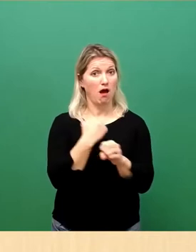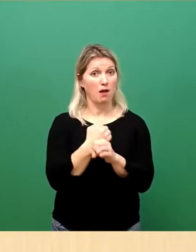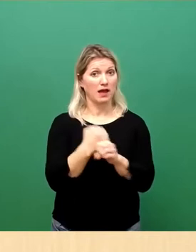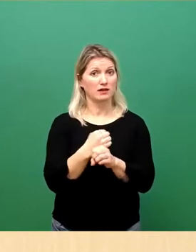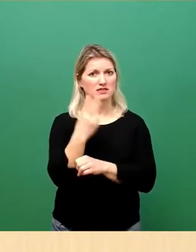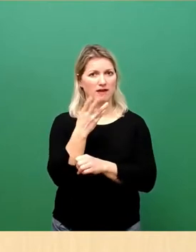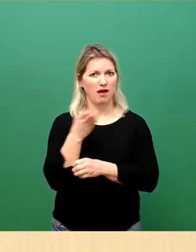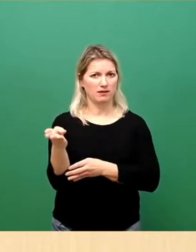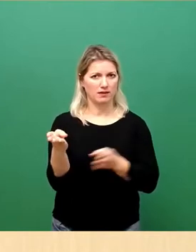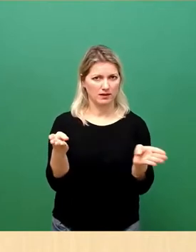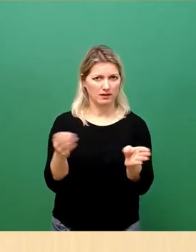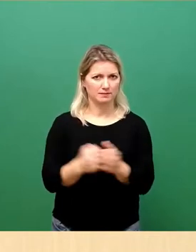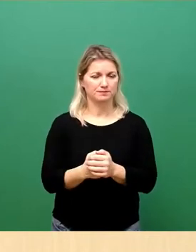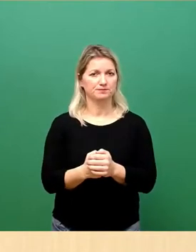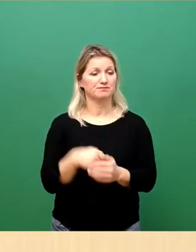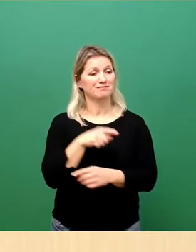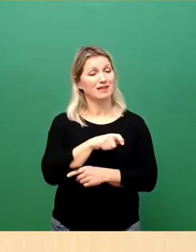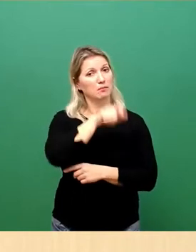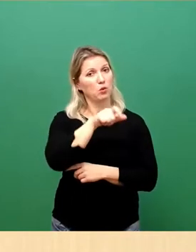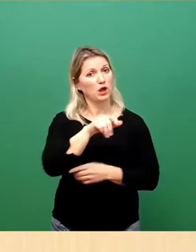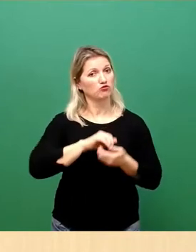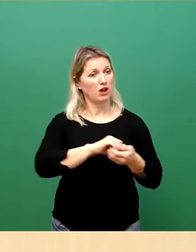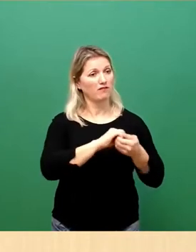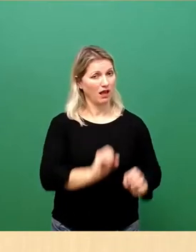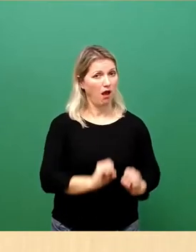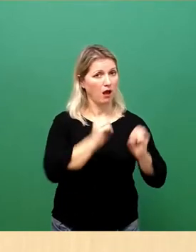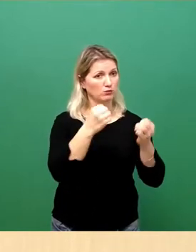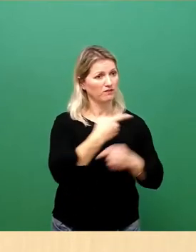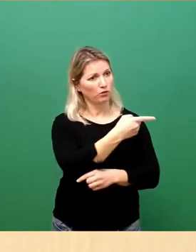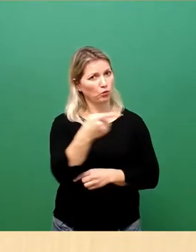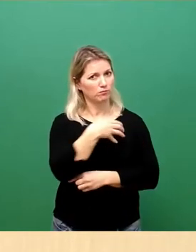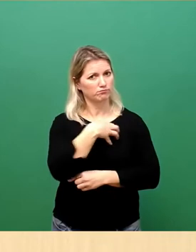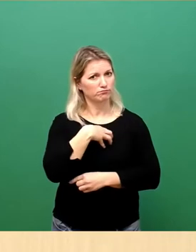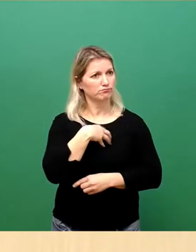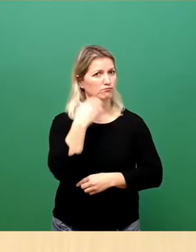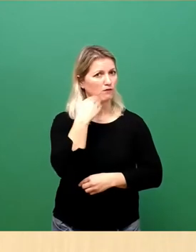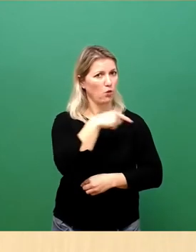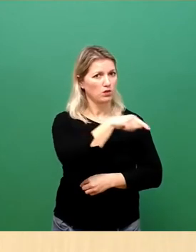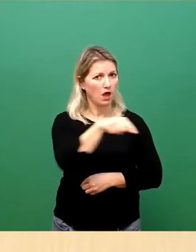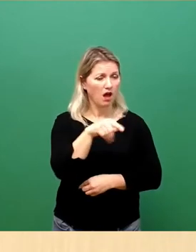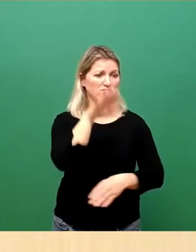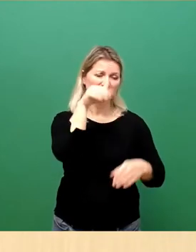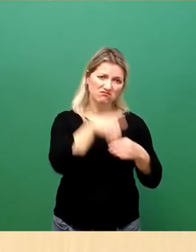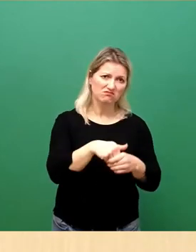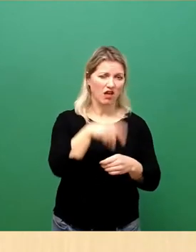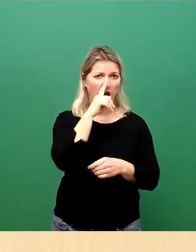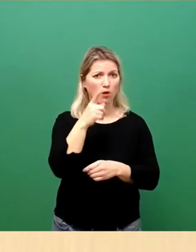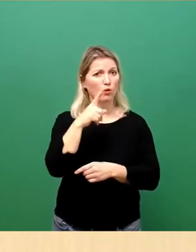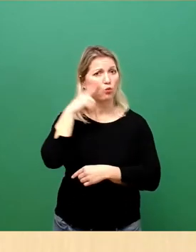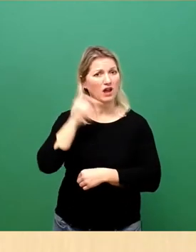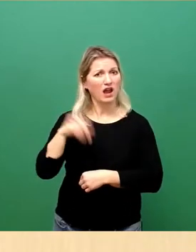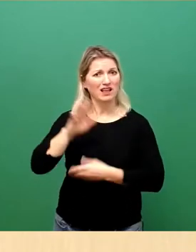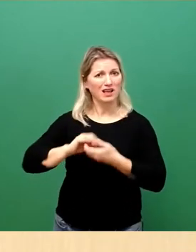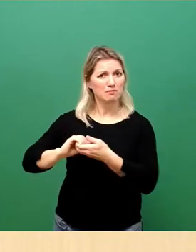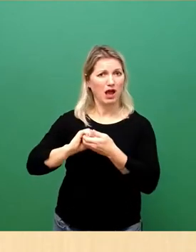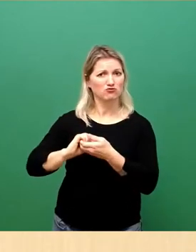Das bürgerschaftliche Engagement der Dresdnerinnen und Dresdner inklusive der heldenhaften Arbeit der ukrainischen Gemeinschaft in